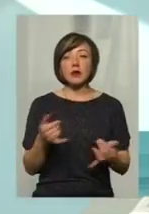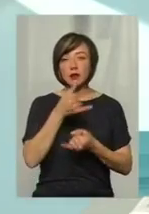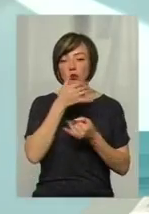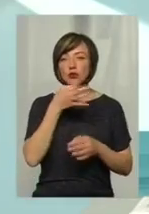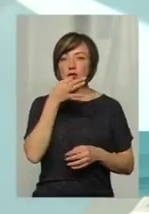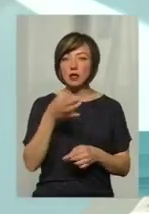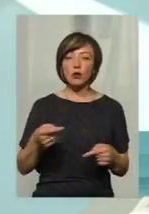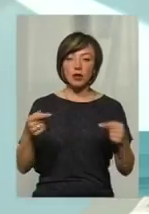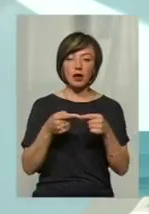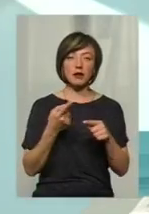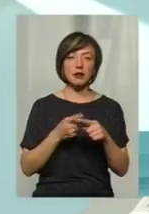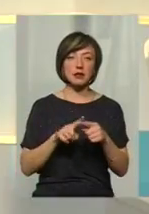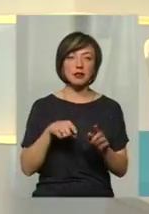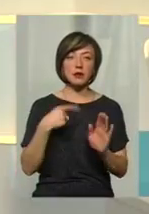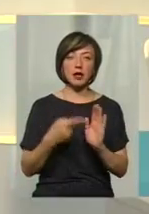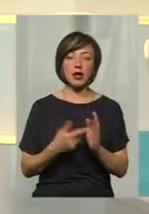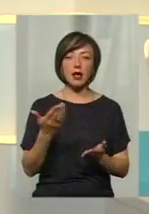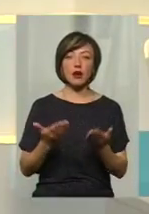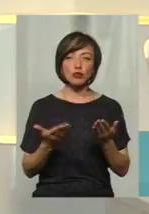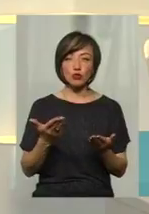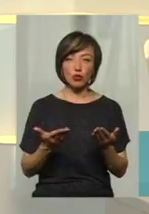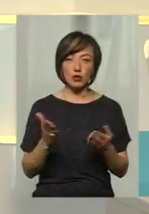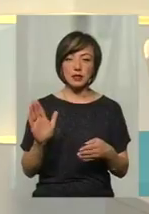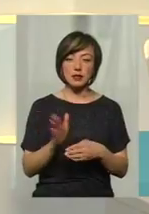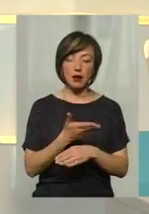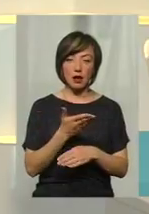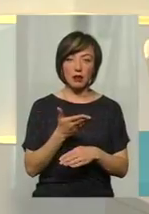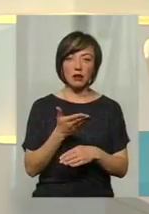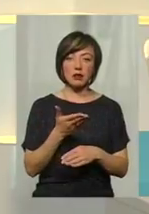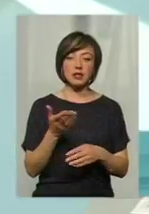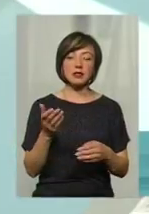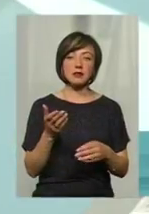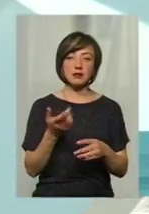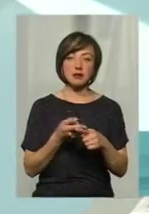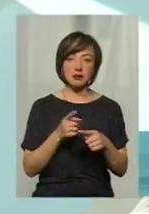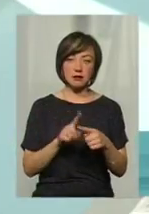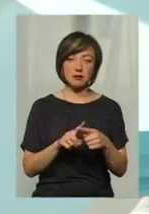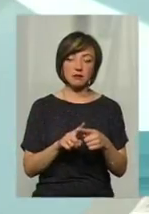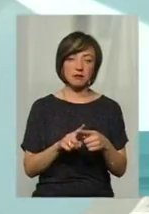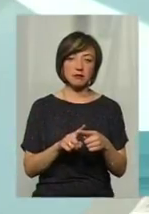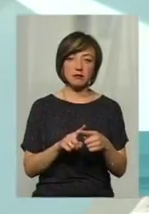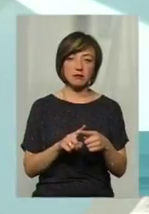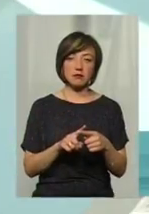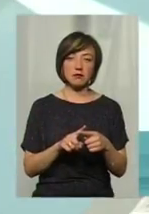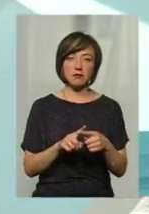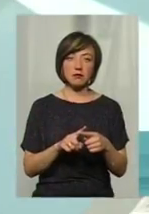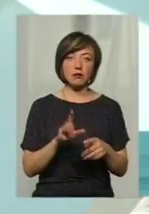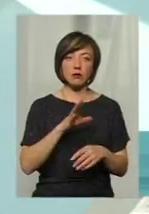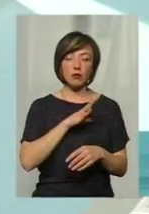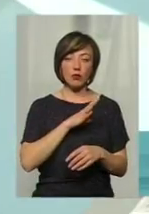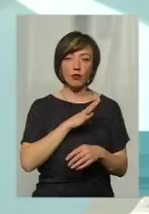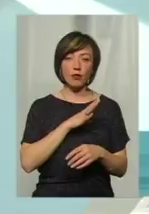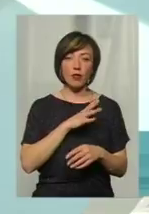сказати конкретно це запитання, але якщо його зняли з виробництва, значить, він був